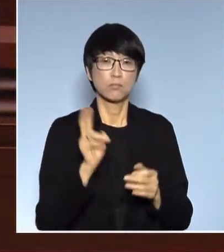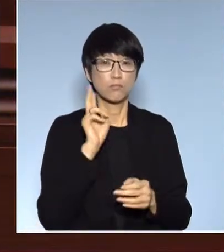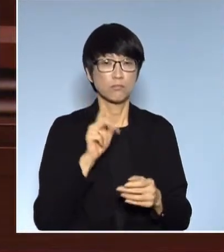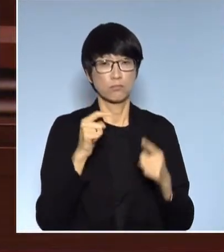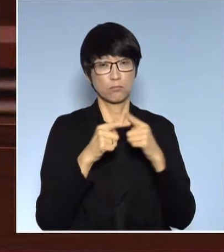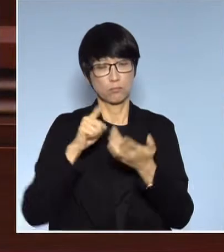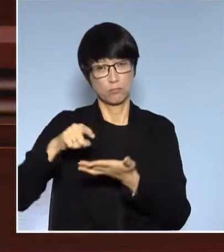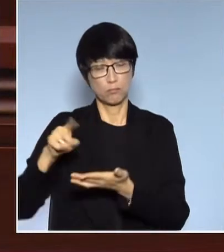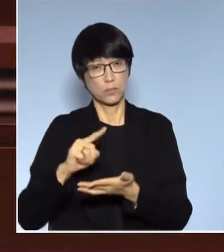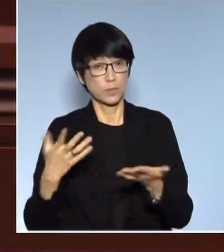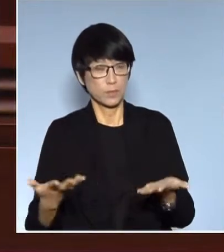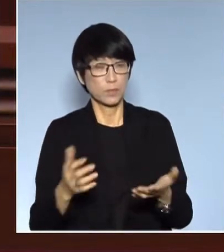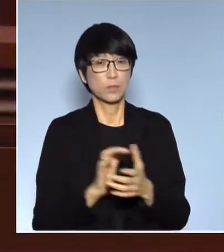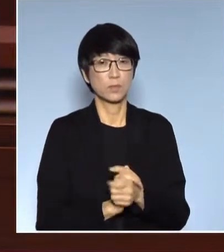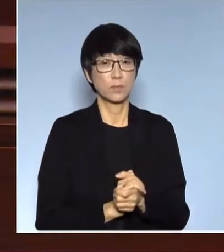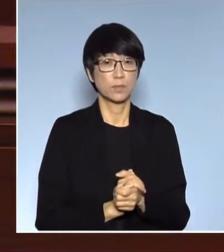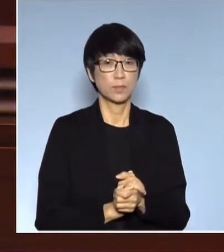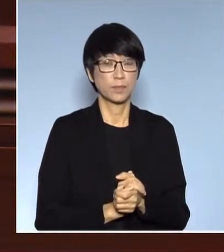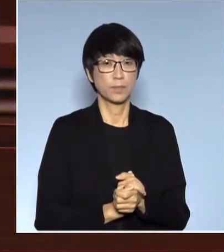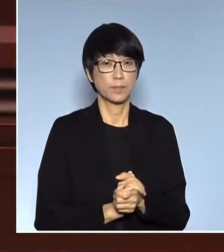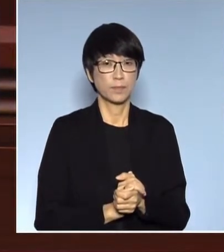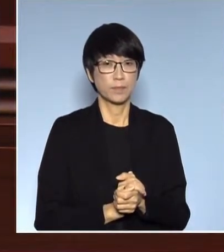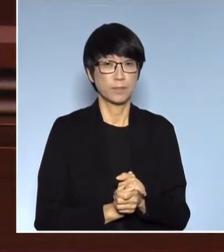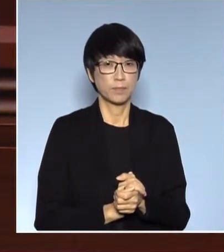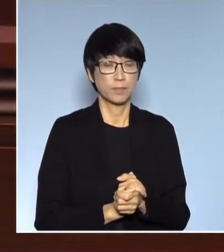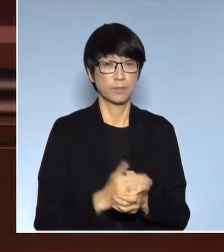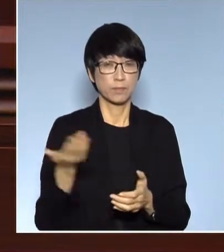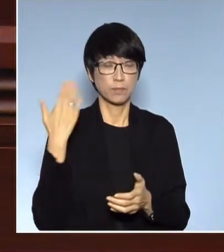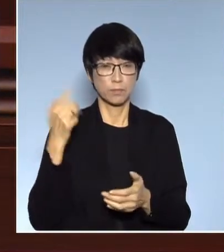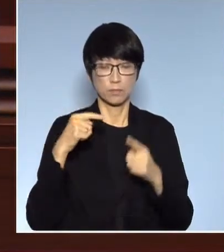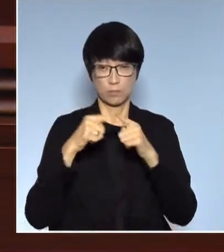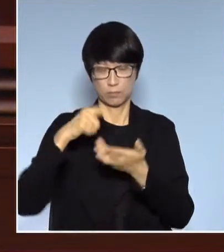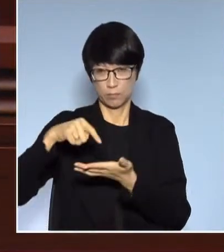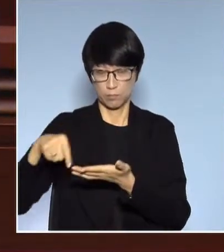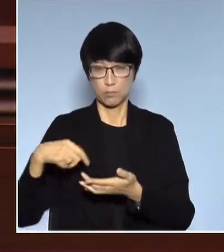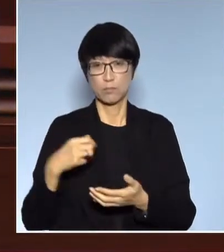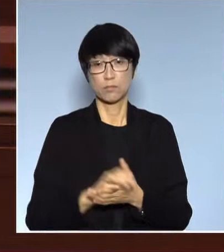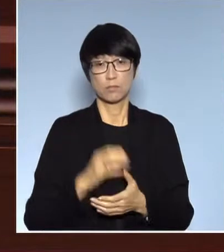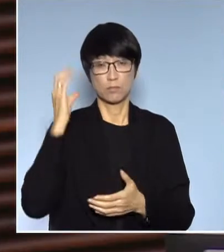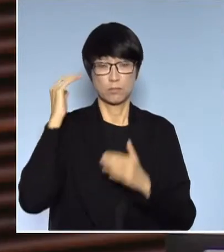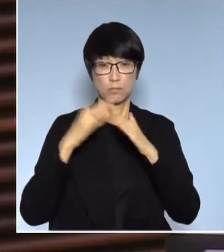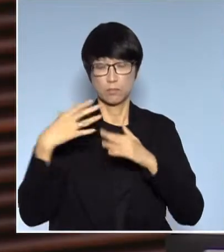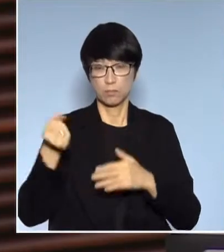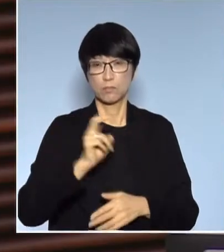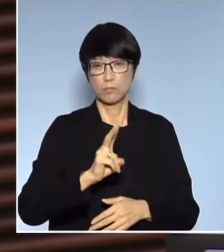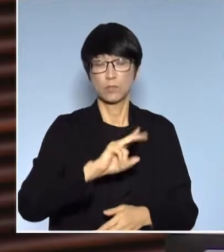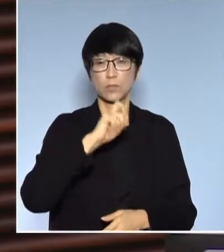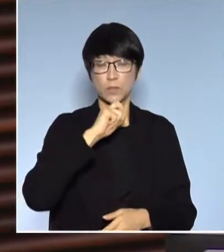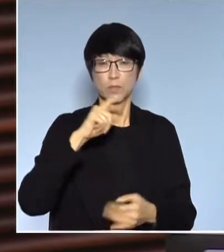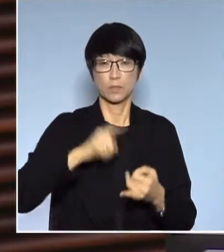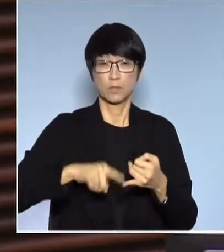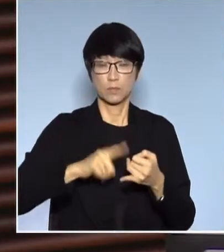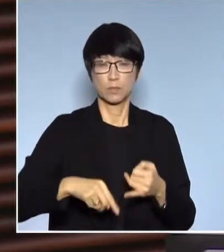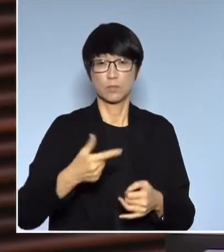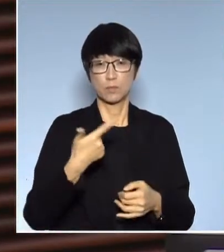呢那陳埋局長曾經說過的那我們也做過民調的那陳埋局長就說我們呢都是有做過民調的結果呢都是很